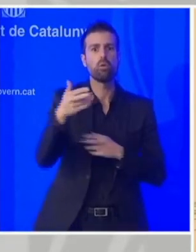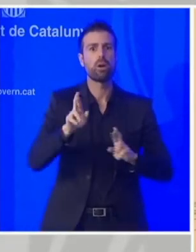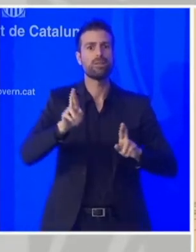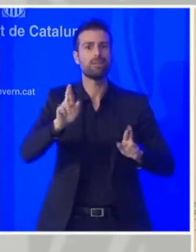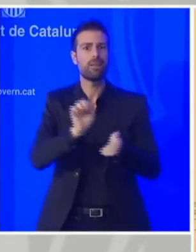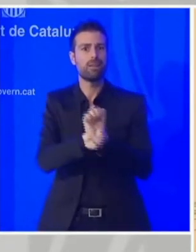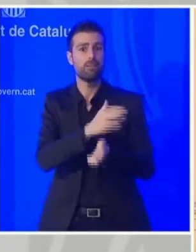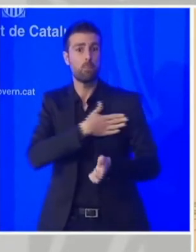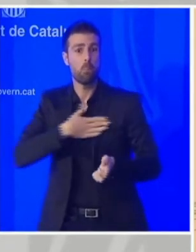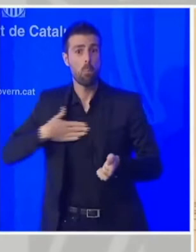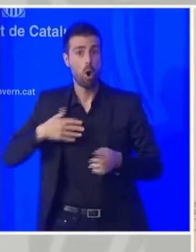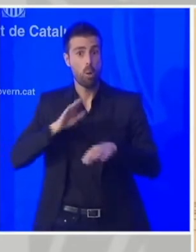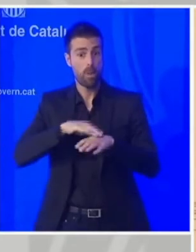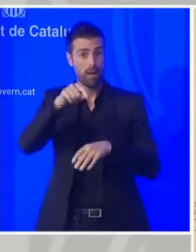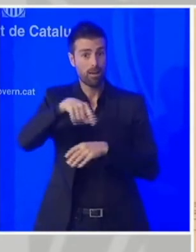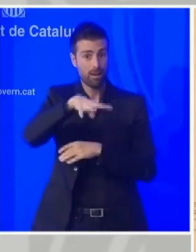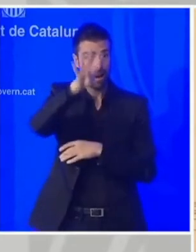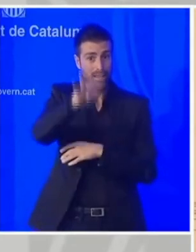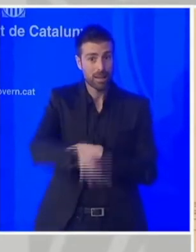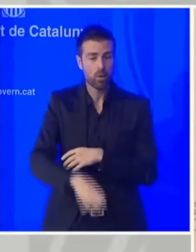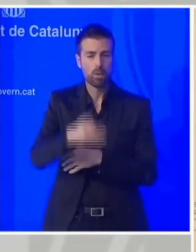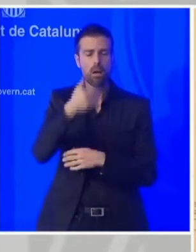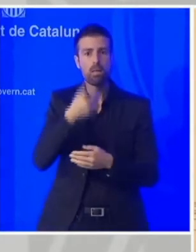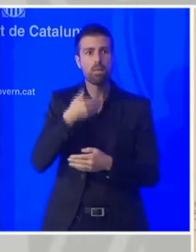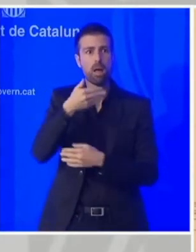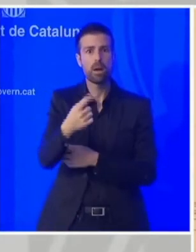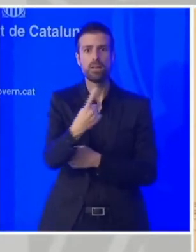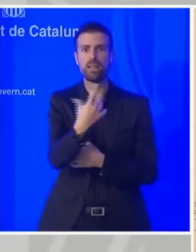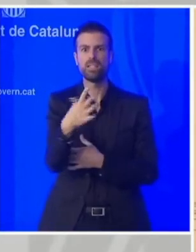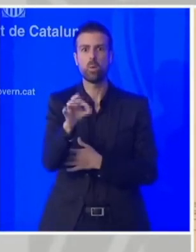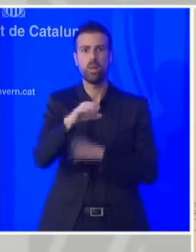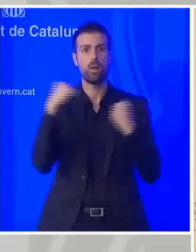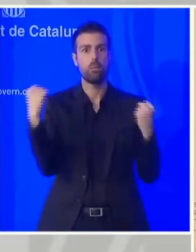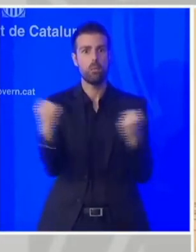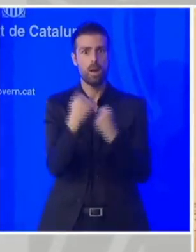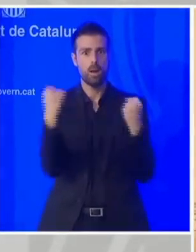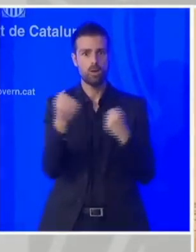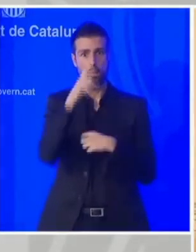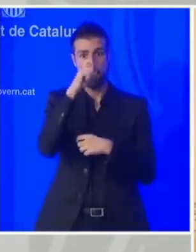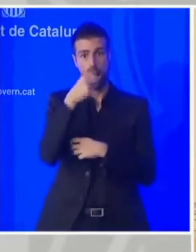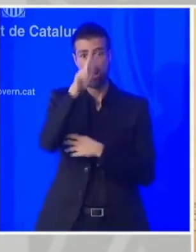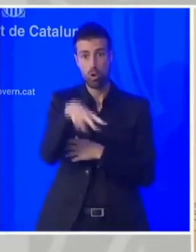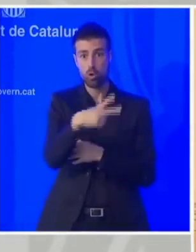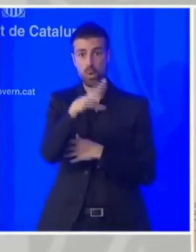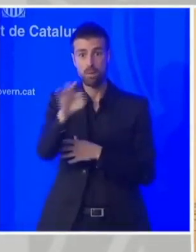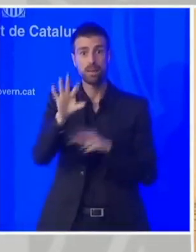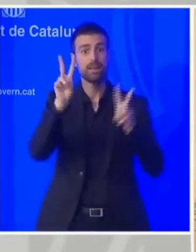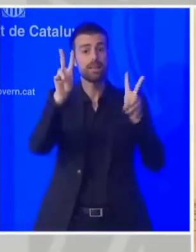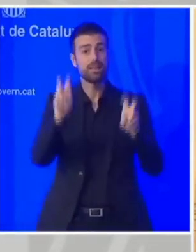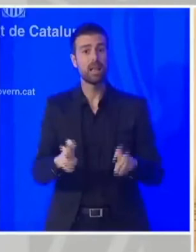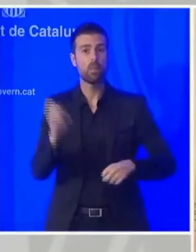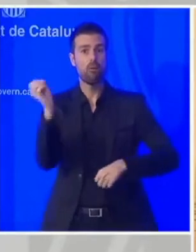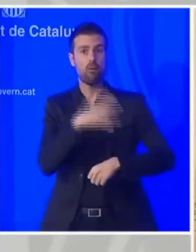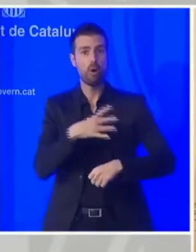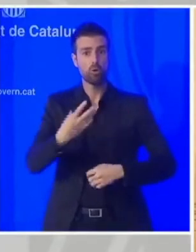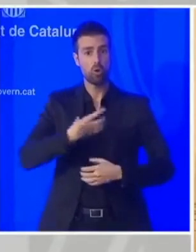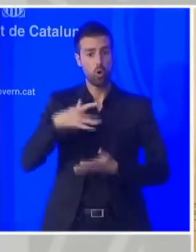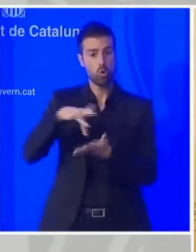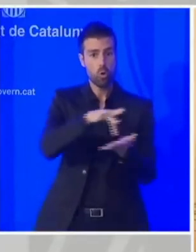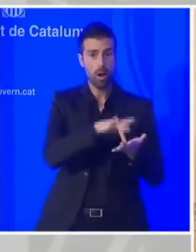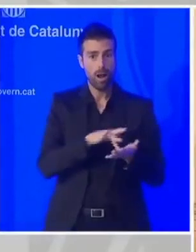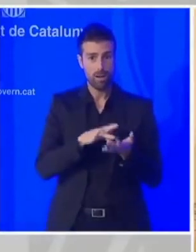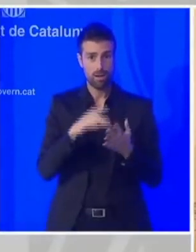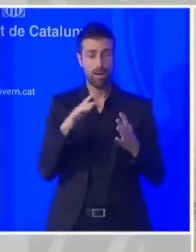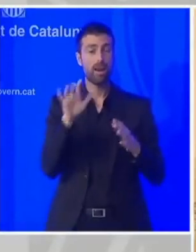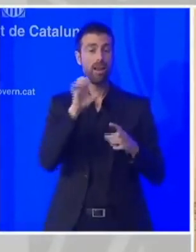català, que demanàvem 150 milions per al 2020 de fons de cooperació local extraordinari i 150 per al 2021,